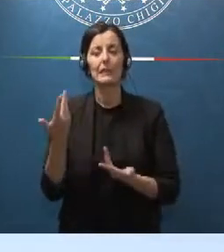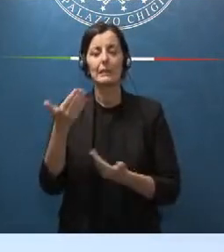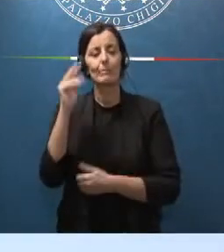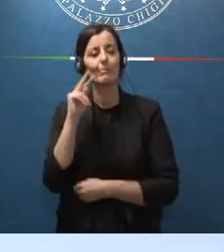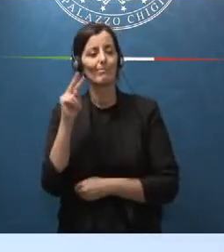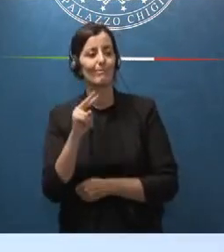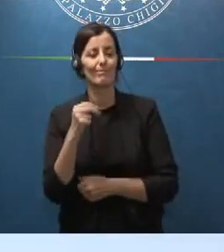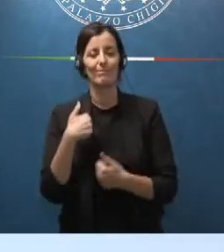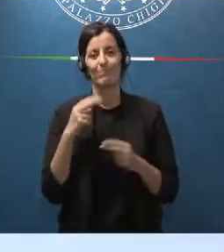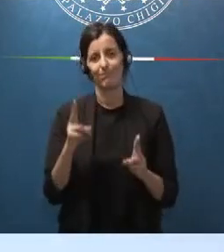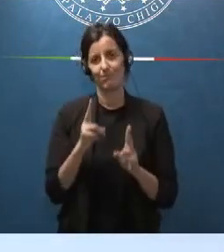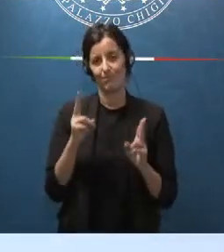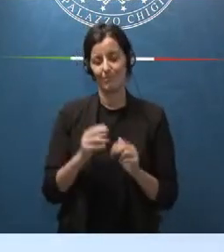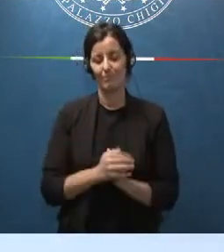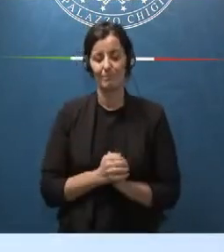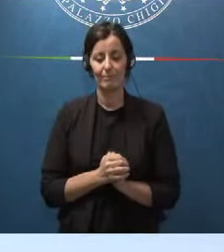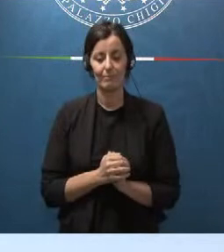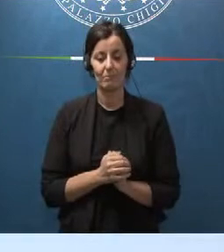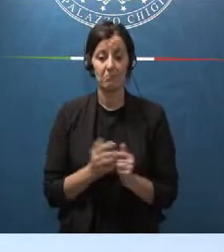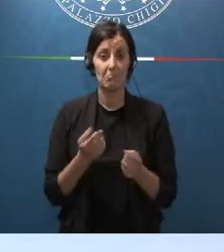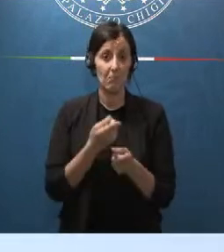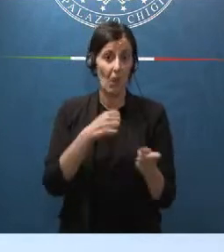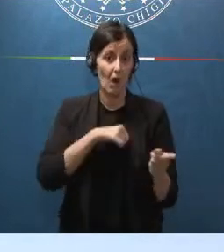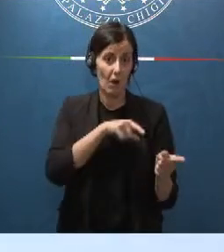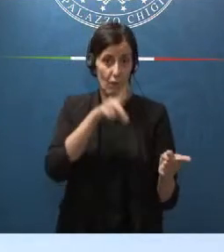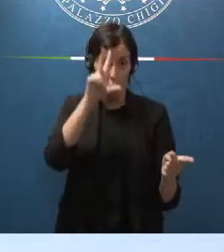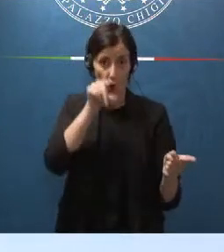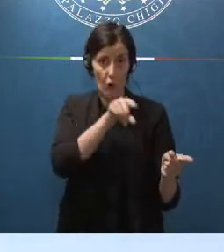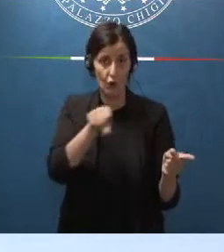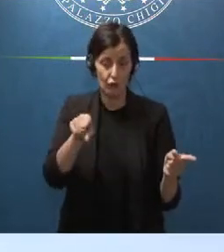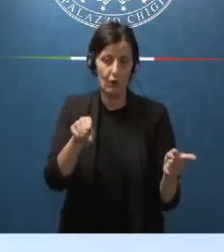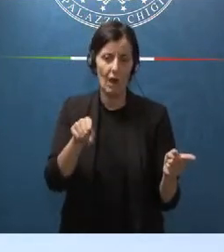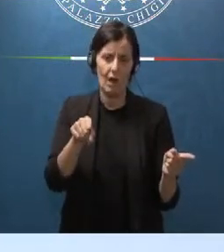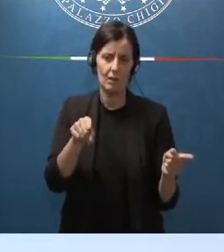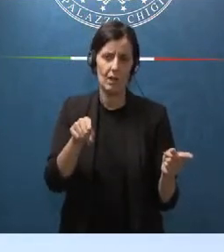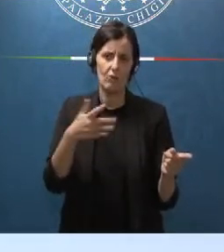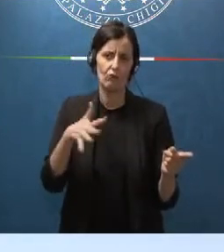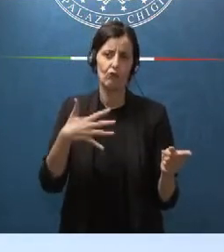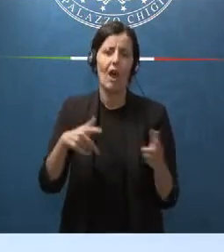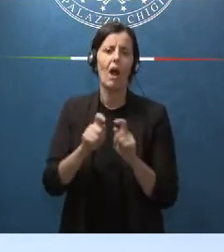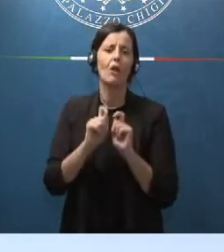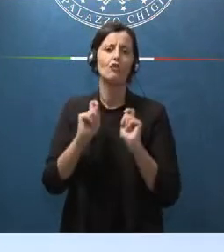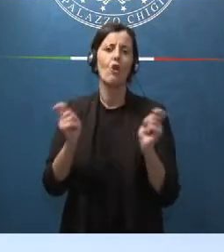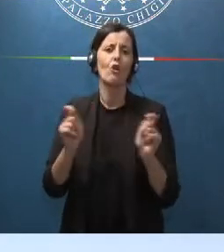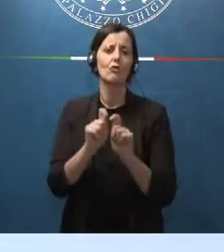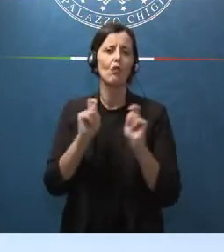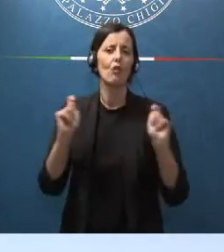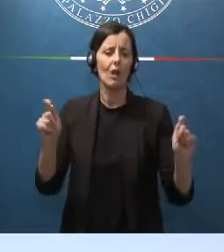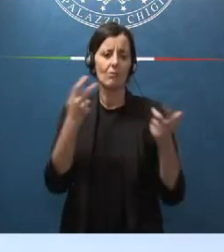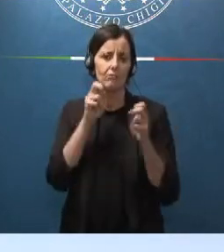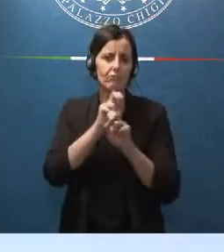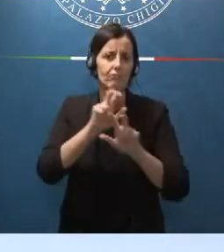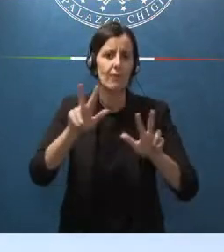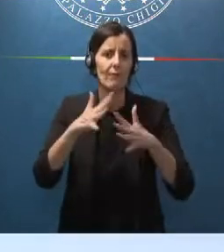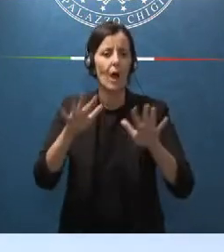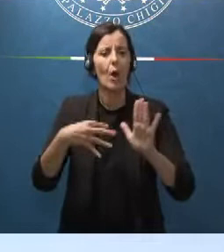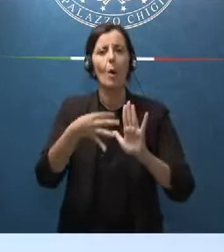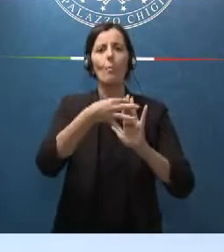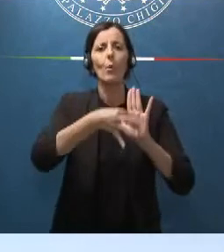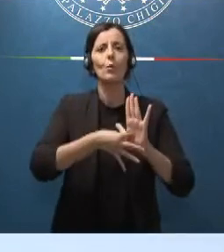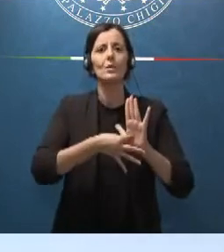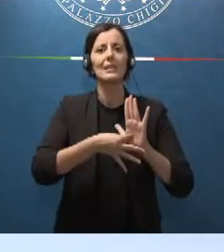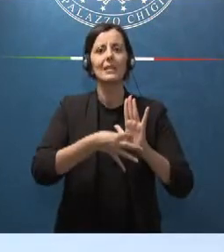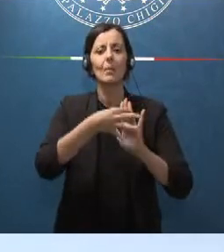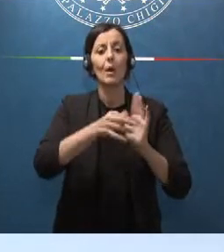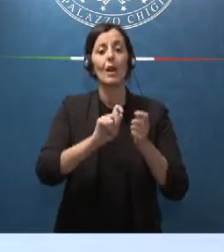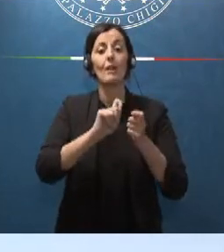Penso che conosciate, perché sono già stati anticipati ampiamente dai giornali, i vari punti sui quali si articola